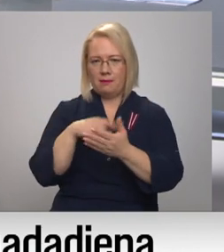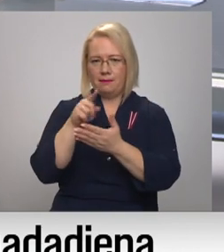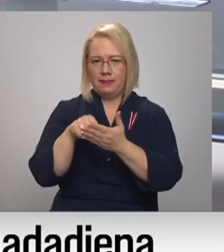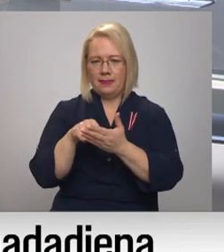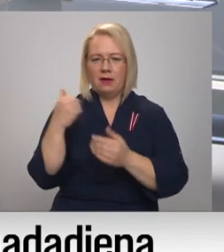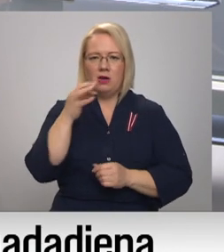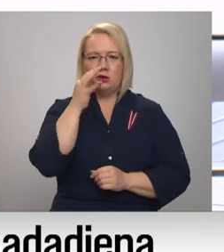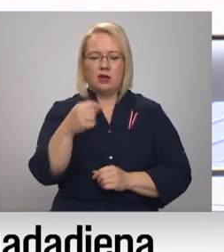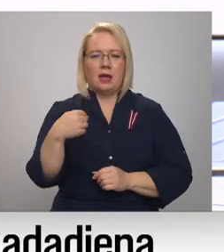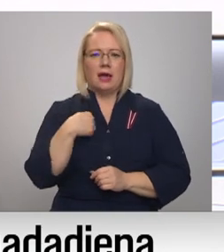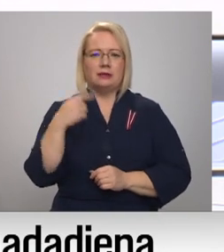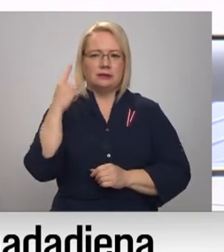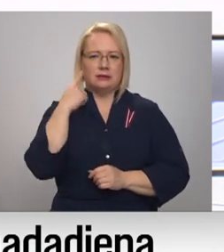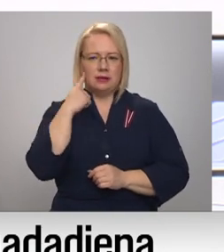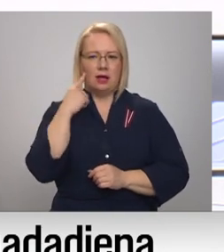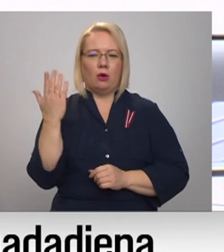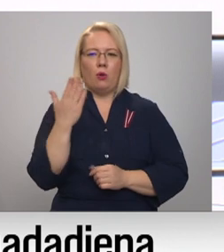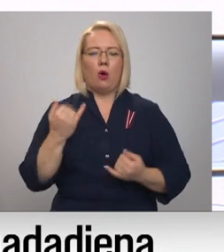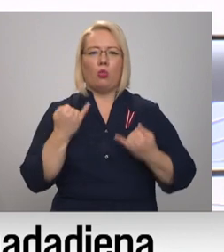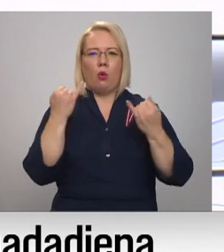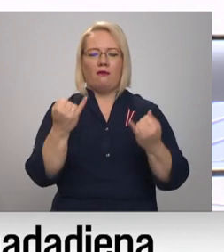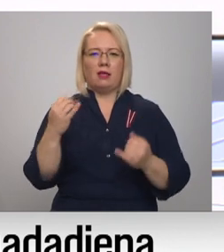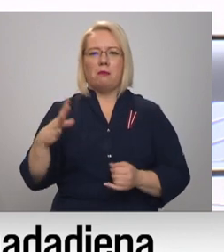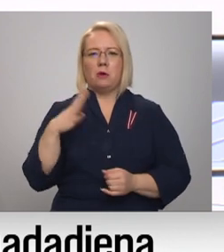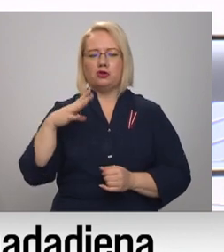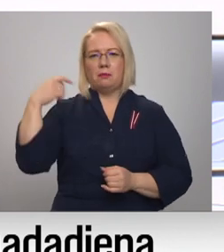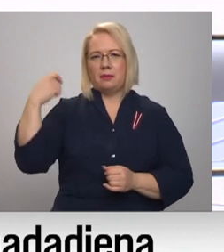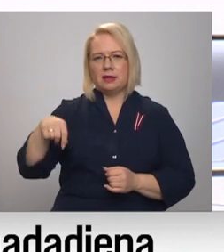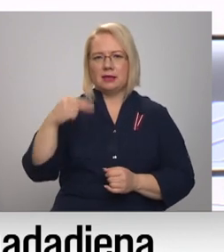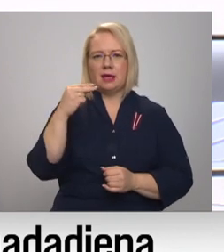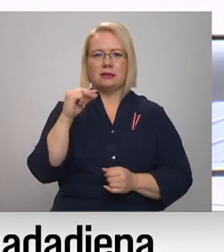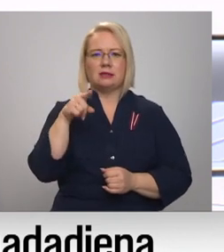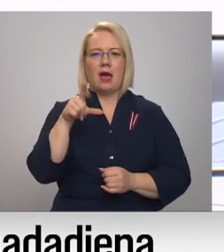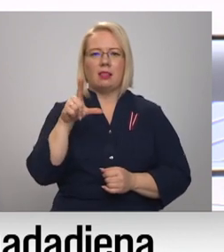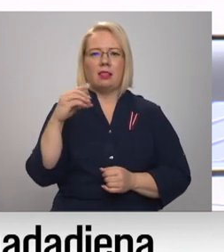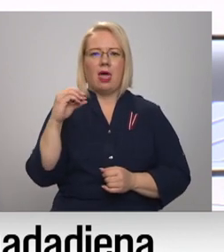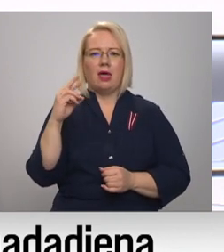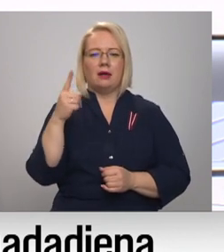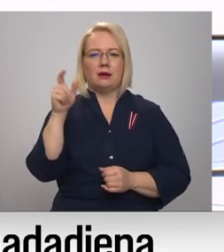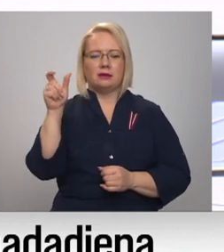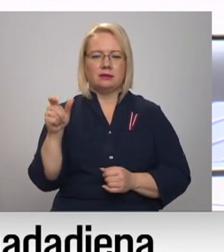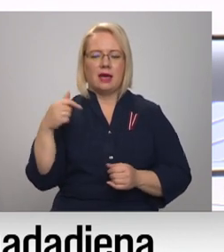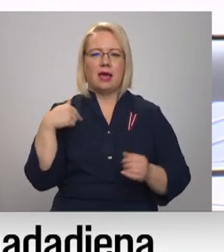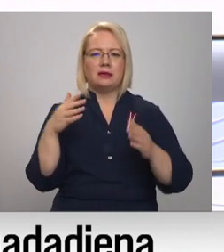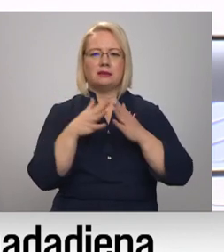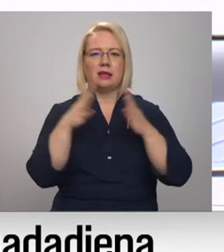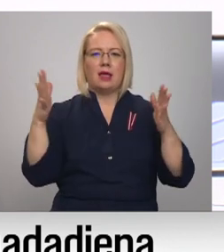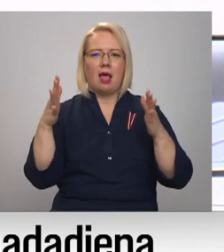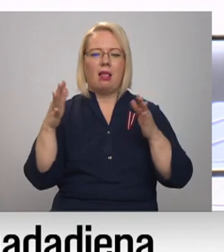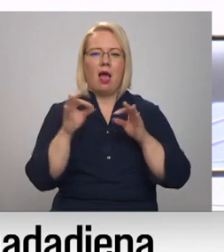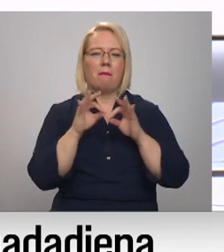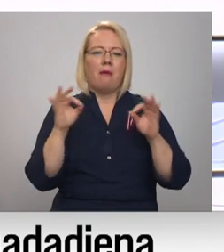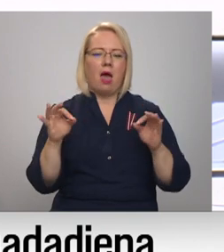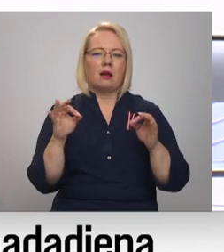Es dzirdēju nedaudz, ko novēlēja eksprezidents Valds Atlers. Es lielā mērā pievienojos,